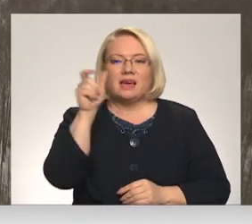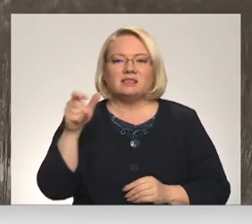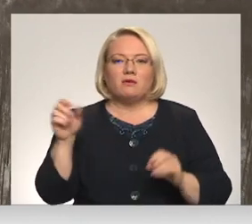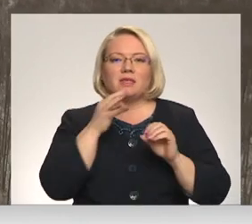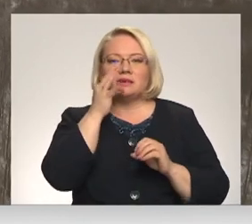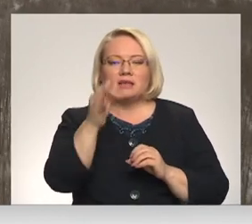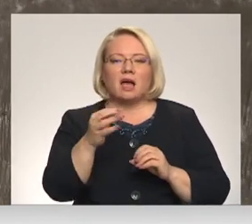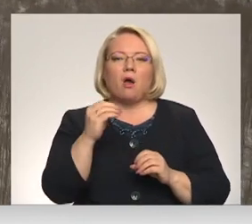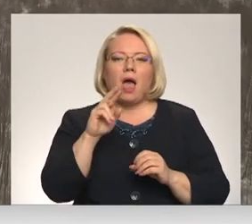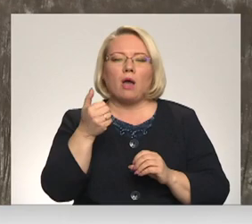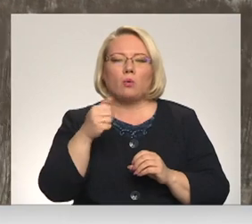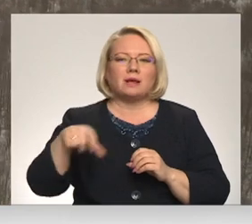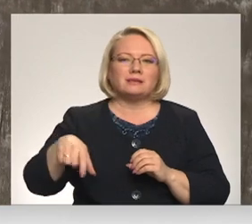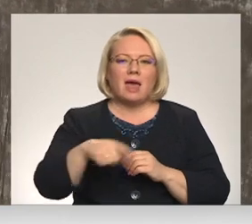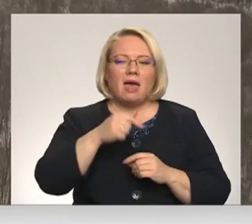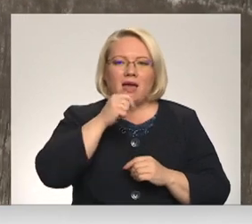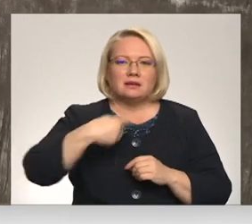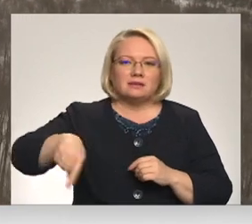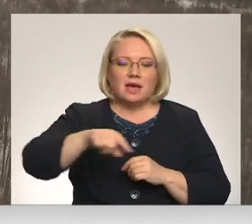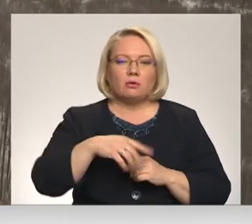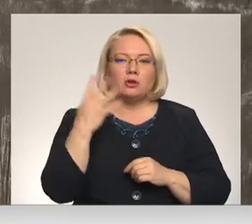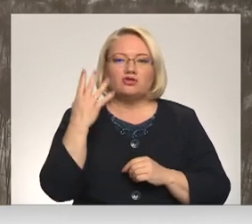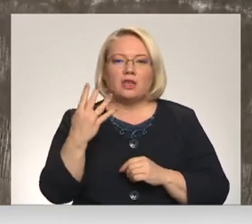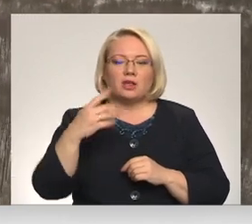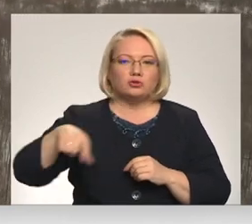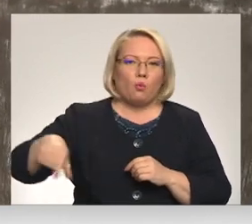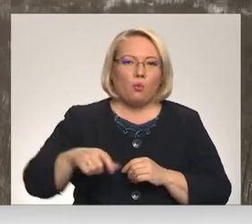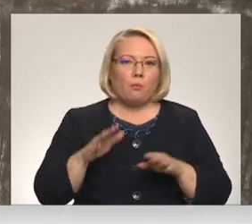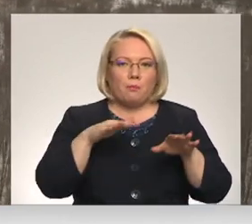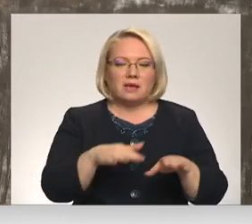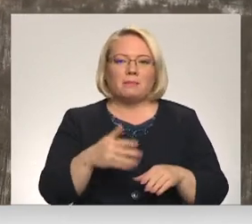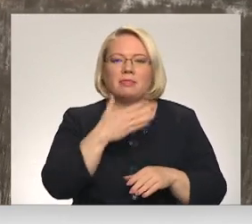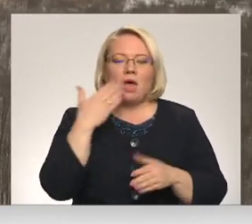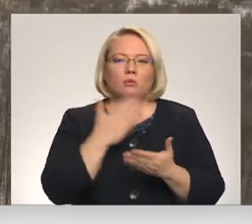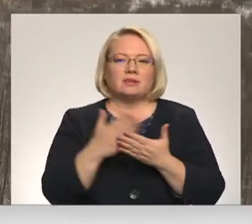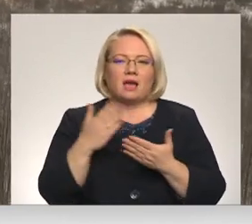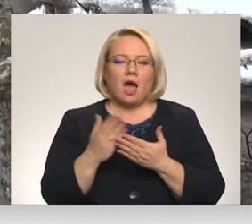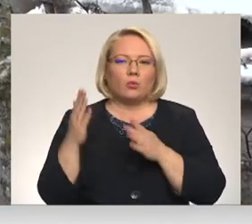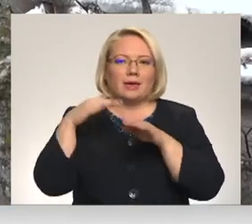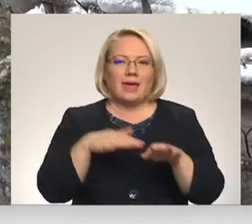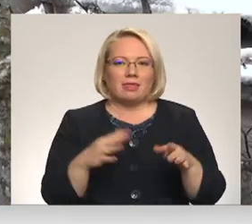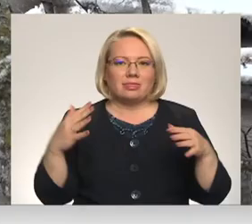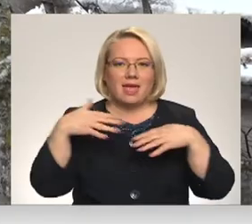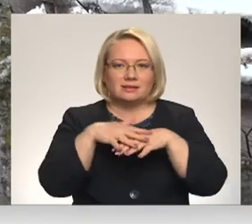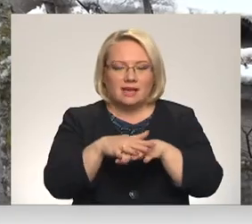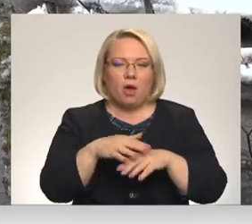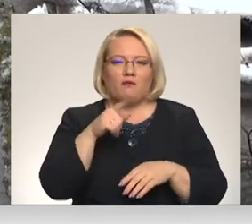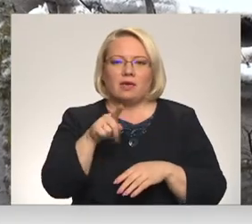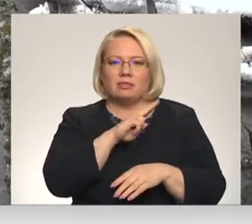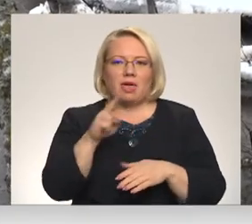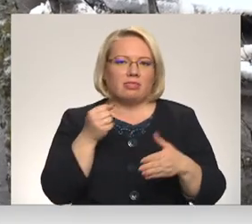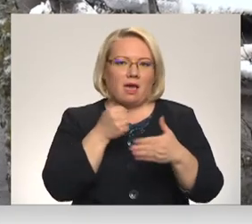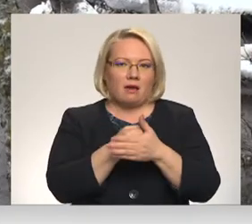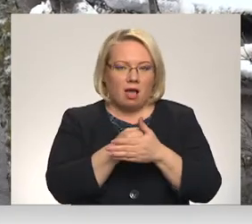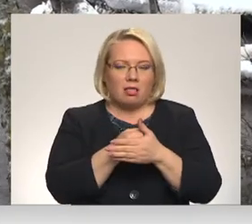tās, ka uz Engures ezaru plus četri sūpes, bet nesakārtotas ietecas dēļ, ezars netiek ar apjomu galā. Savas apkārtnes teritoriju